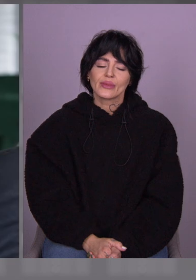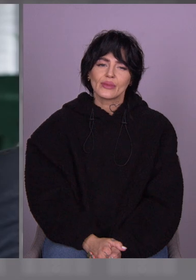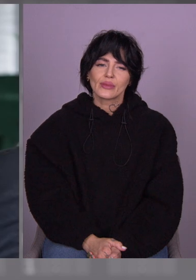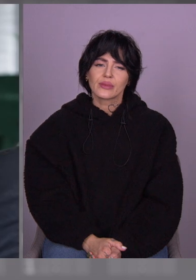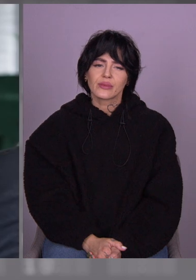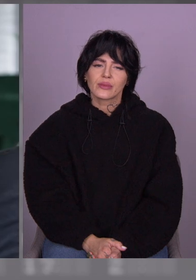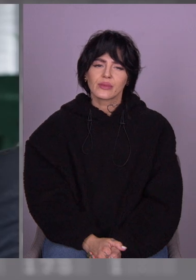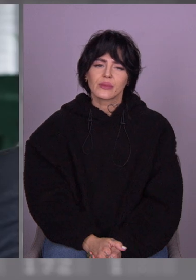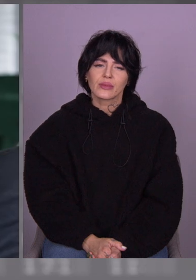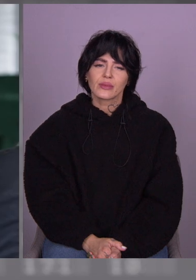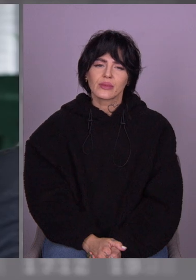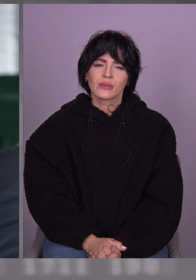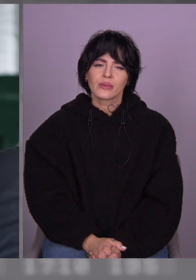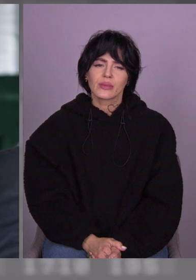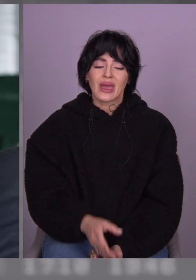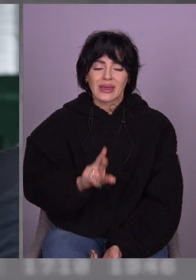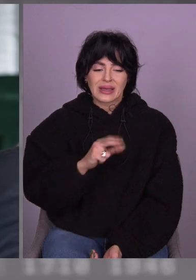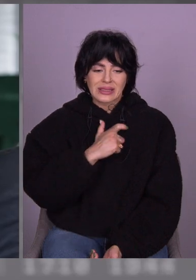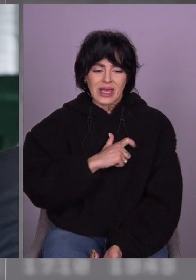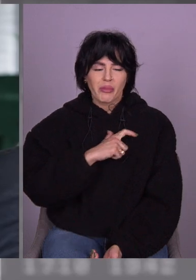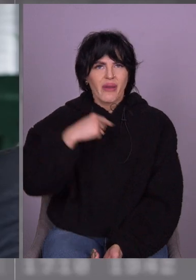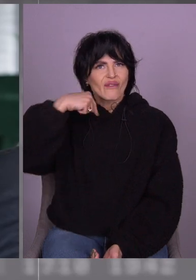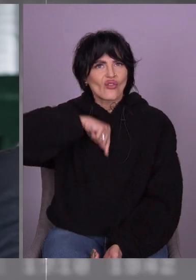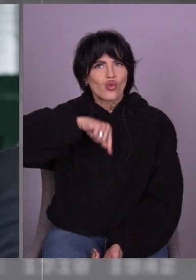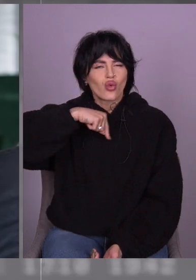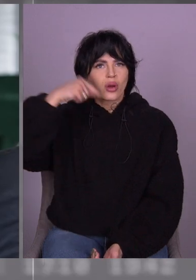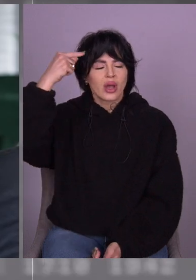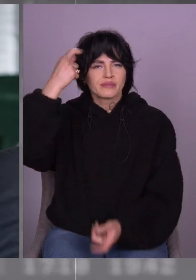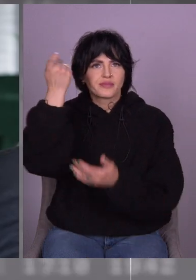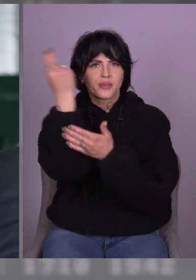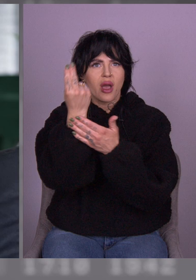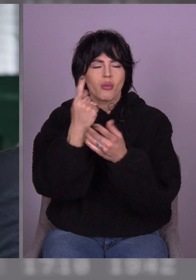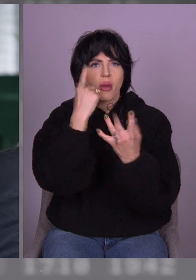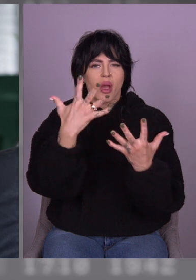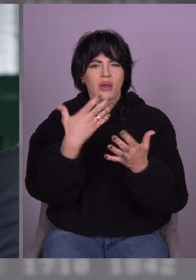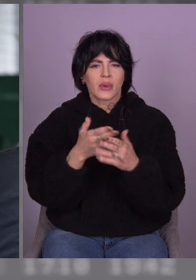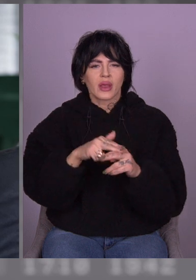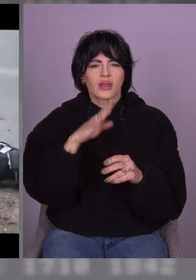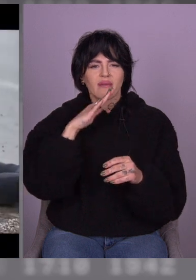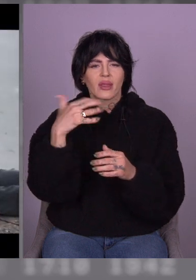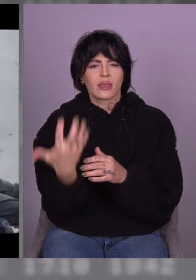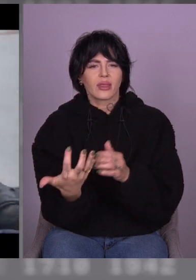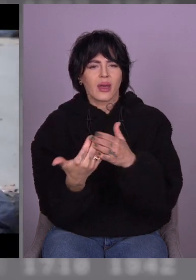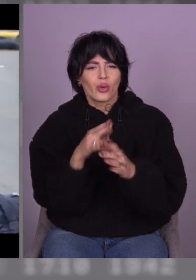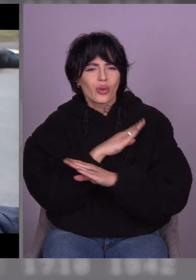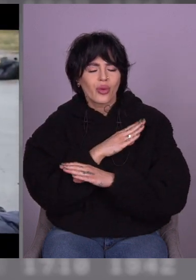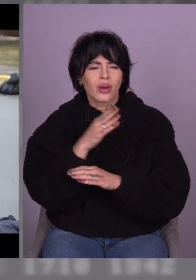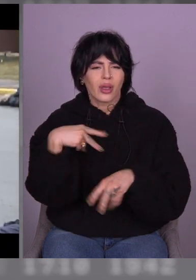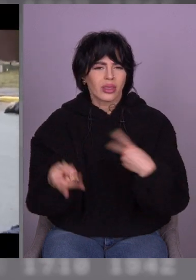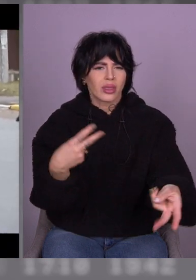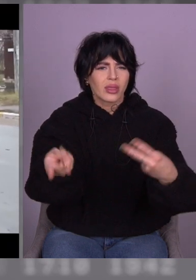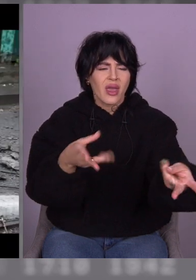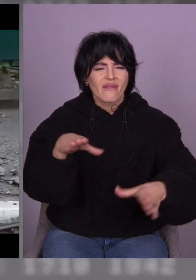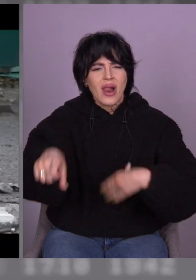Я зараз просто уявляю повністю ті картинки, які ми бачили. Руку жінки з гарним манікюром, як люди на